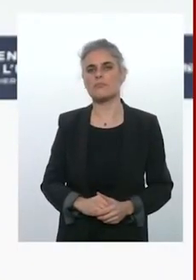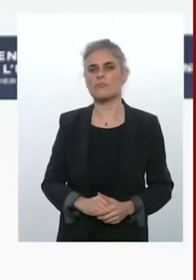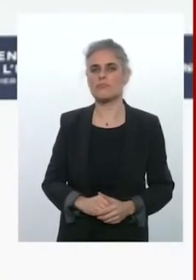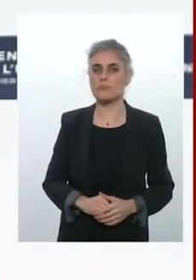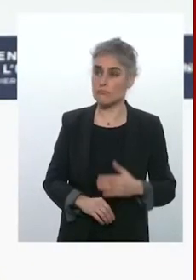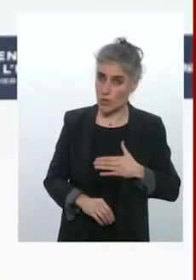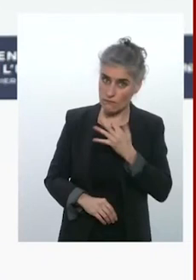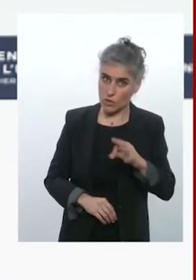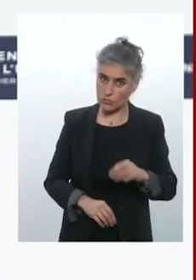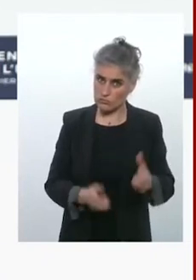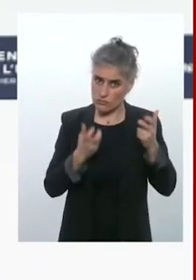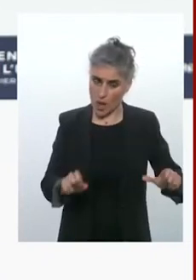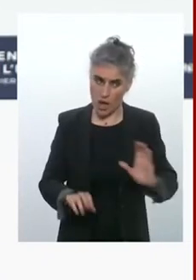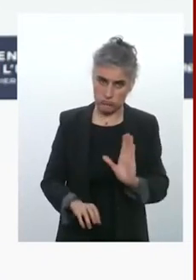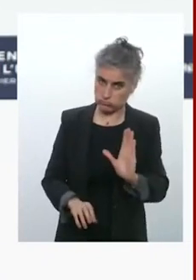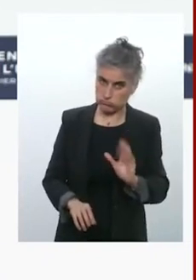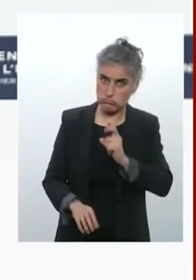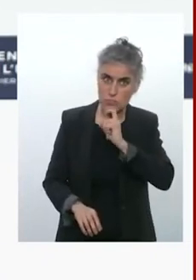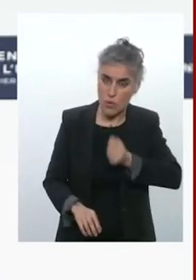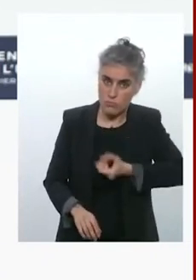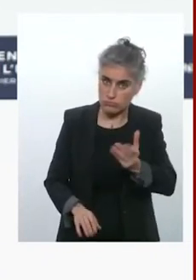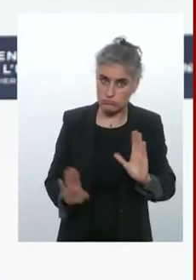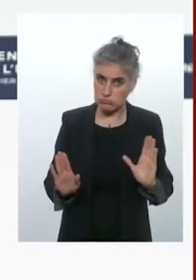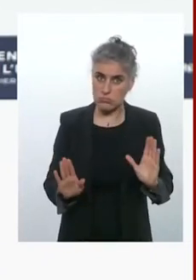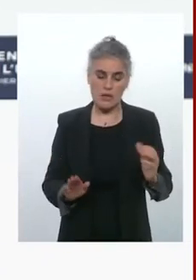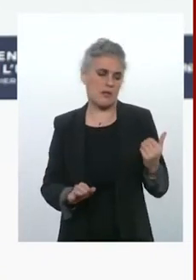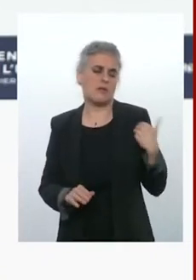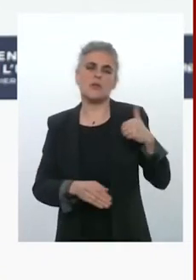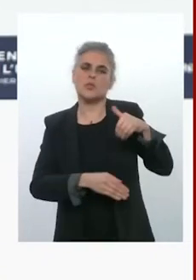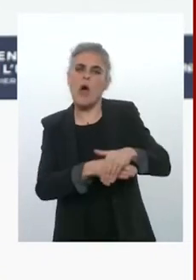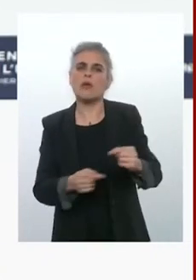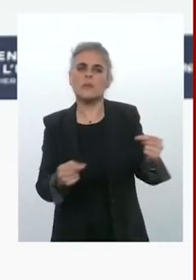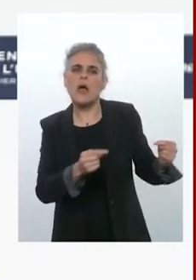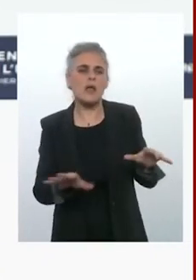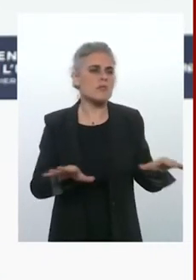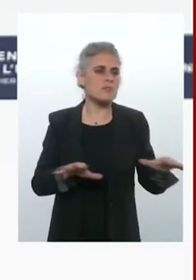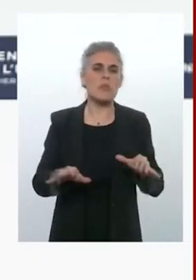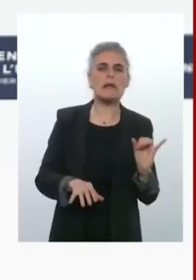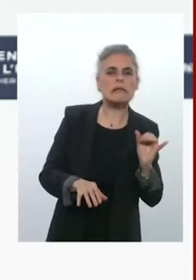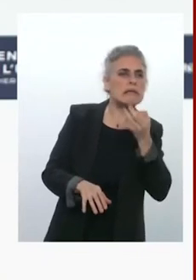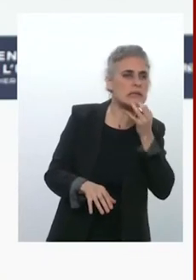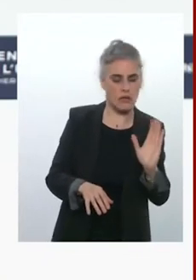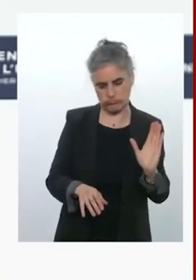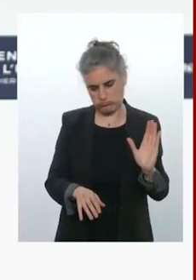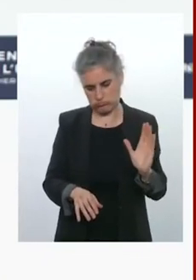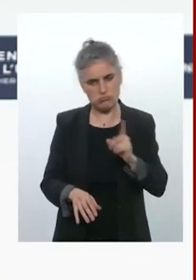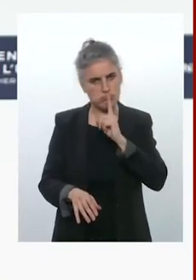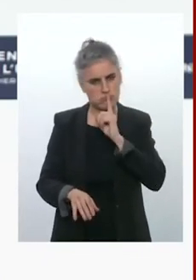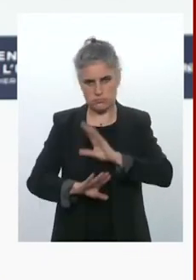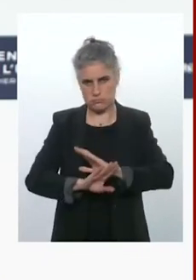lèverai pas l'ambiguïté des débats de ce soir en donnant des noms. Je dis que ça a été évoqué parmi les options. Je vous ai dit les cinq points sur lesquels